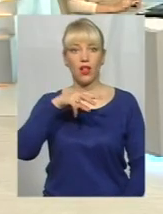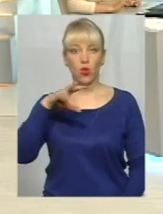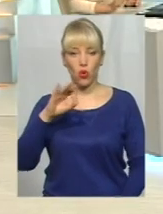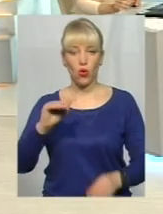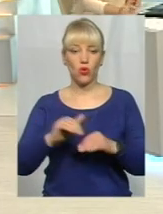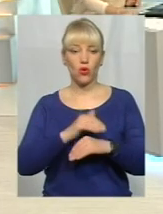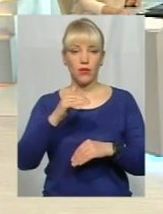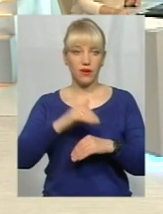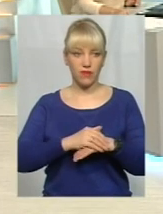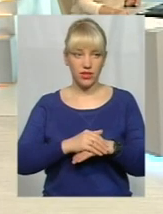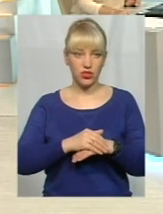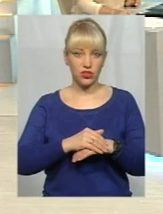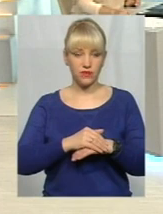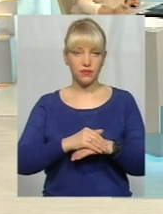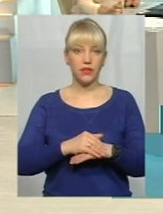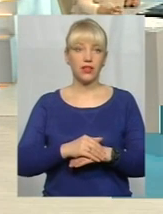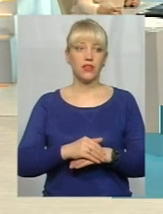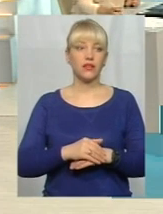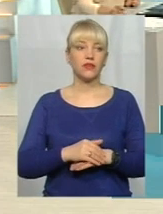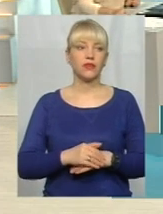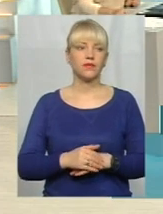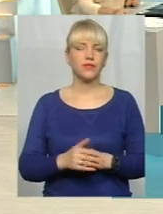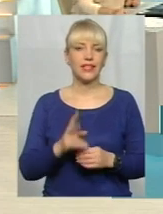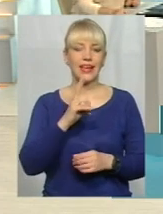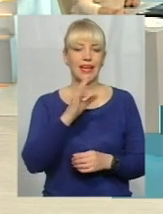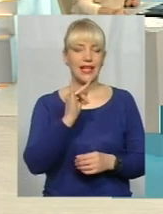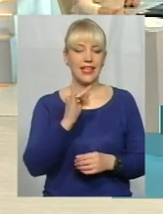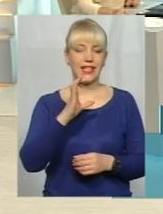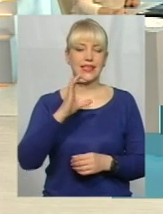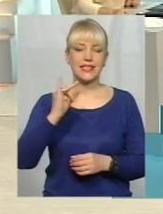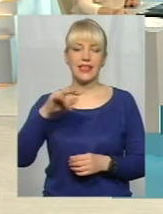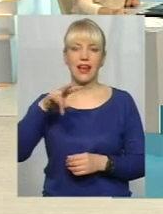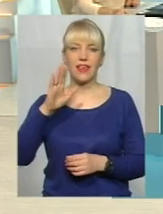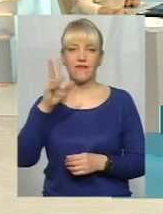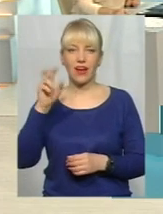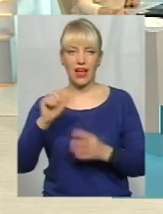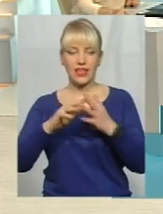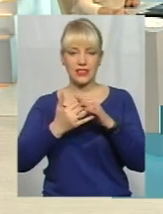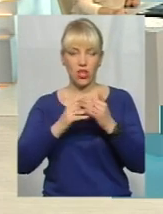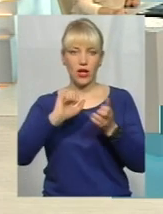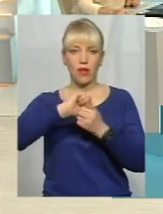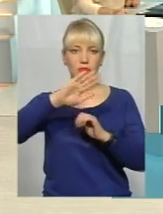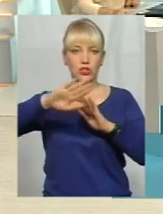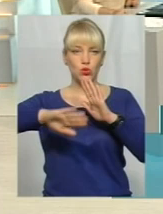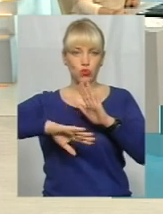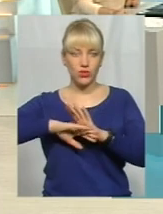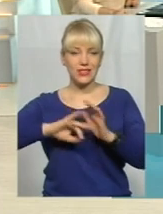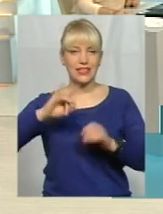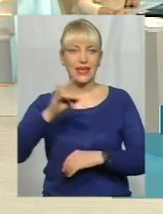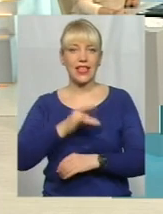вечір. Задавайте ваше питання. Стилавки Силівка, Кам'яне-Жподільський район. Моя фамілія Коханко.